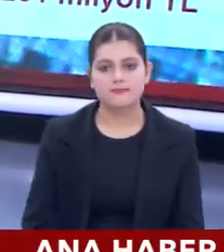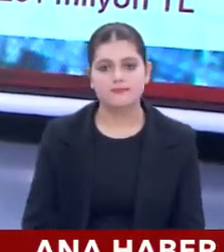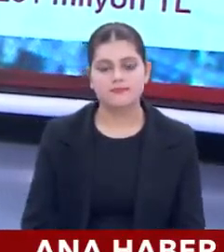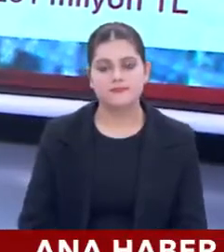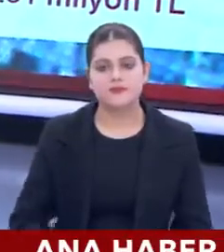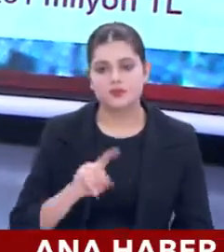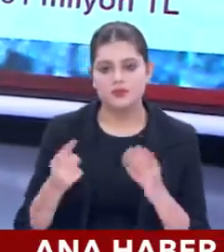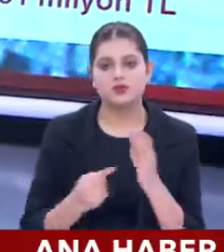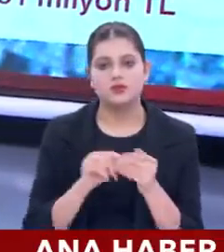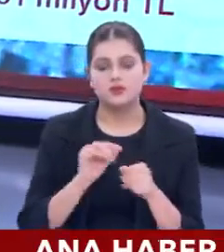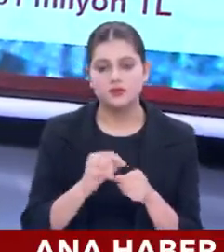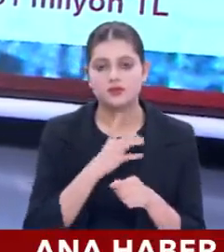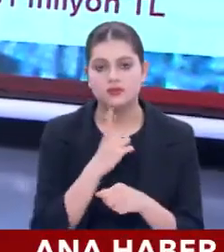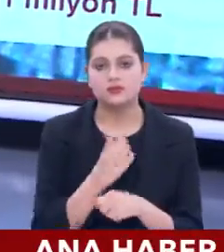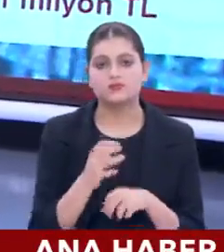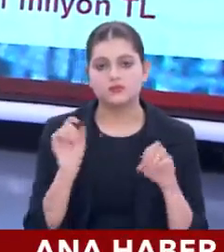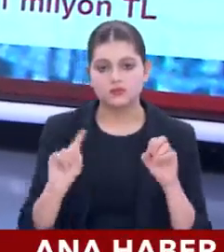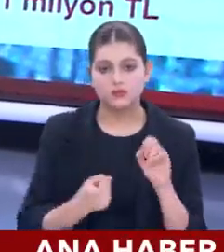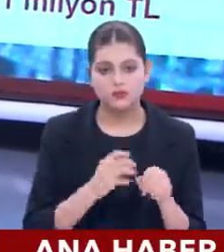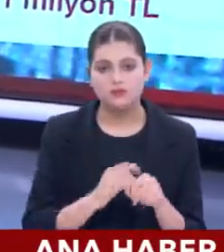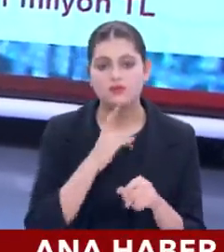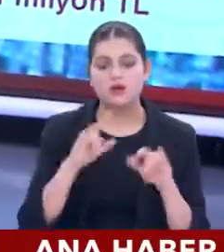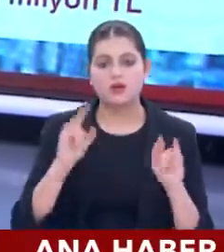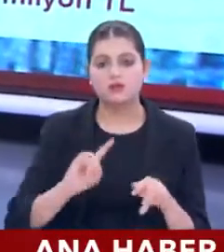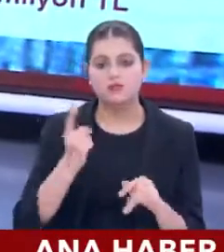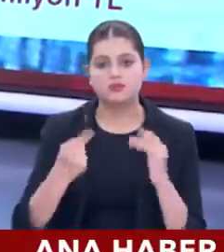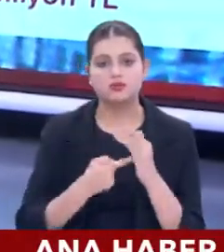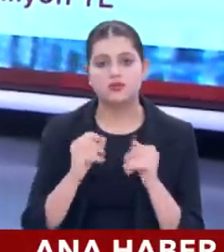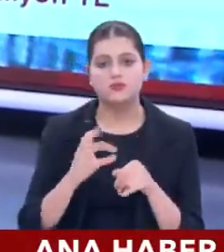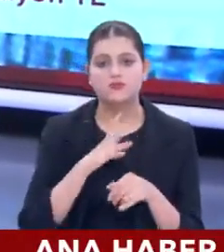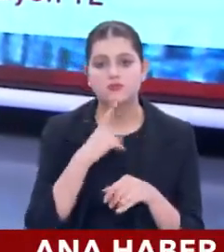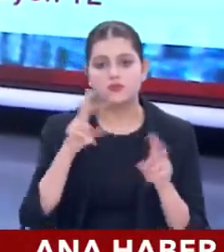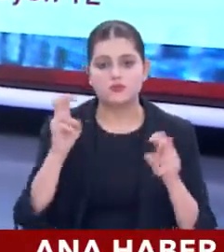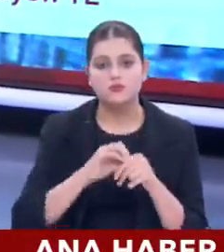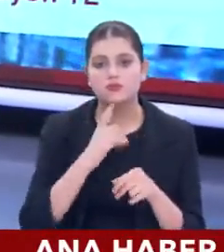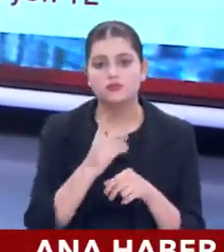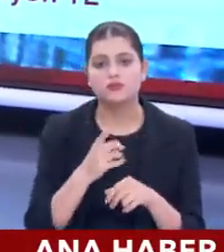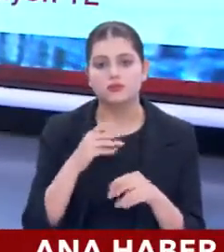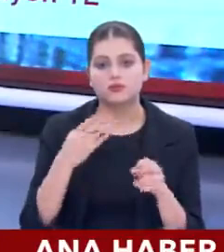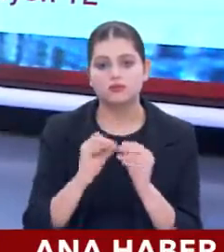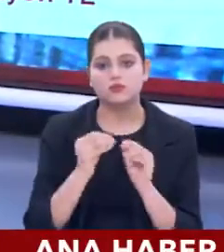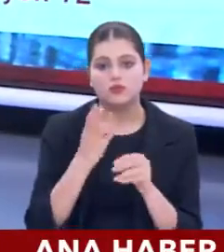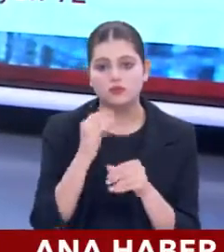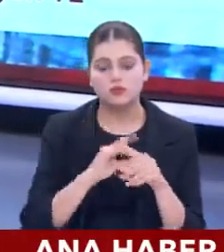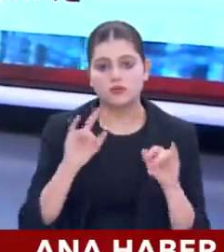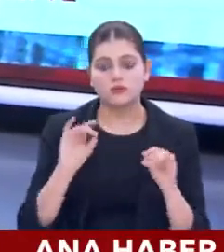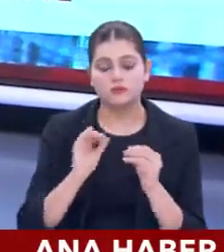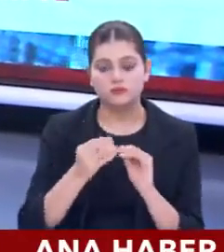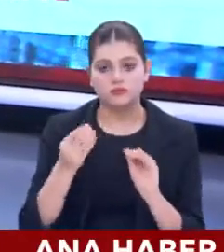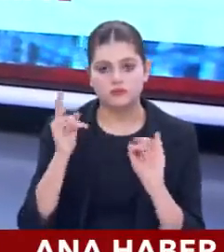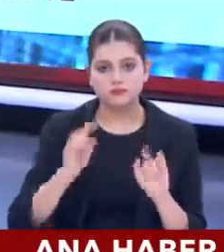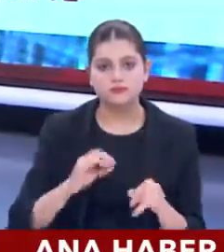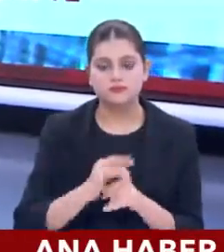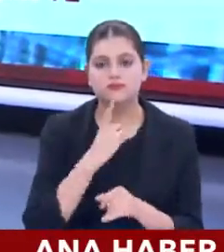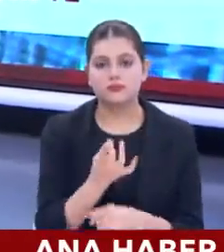Şikayetlerinde bulunmak haklı bir şikayettir. Bu konuda dertli olmak haklı bir derttir. Duyarlı